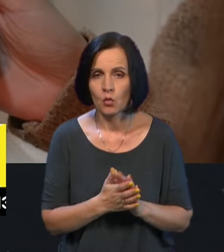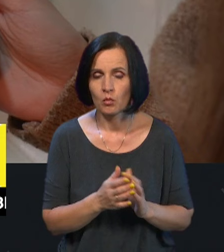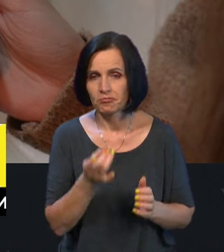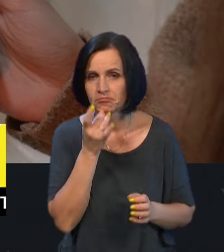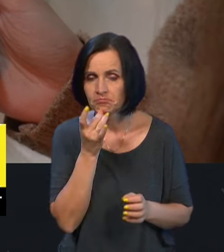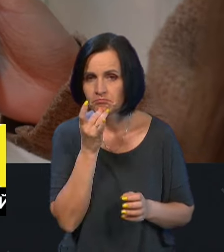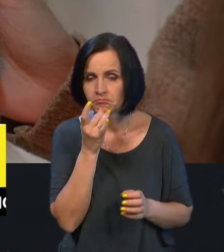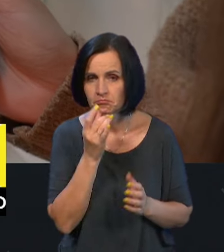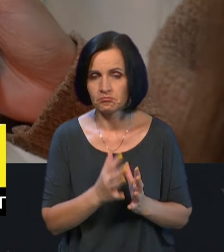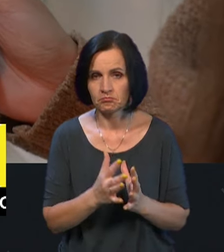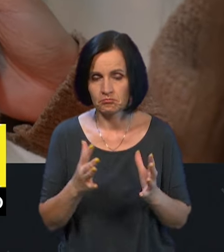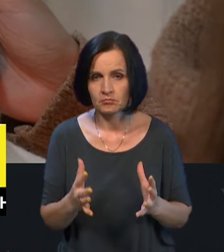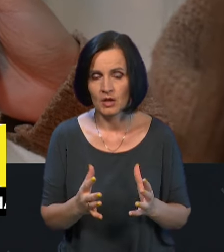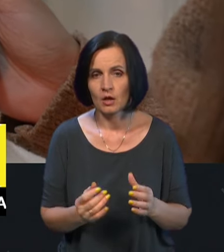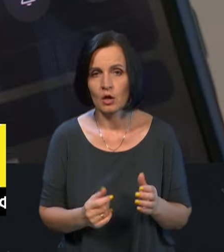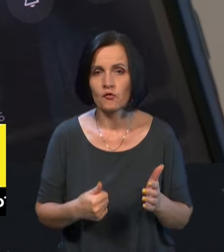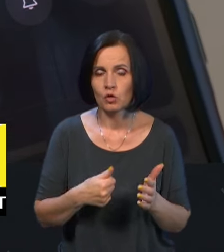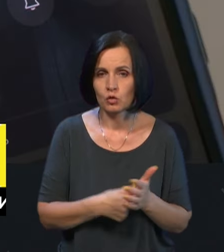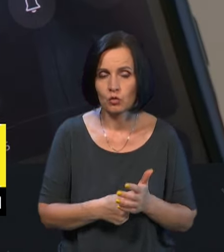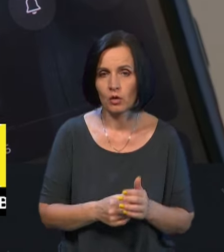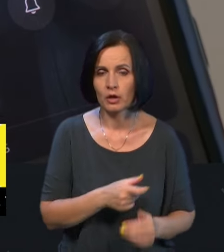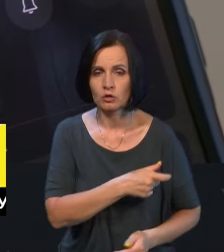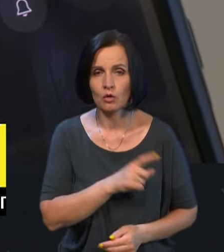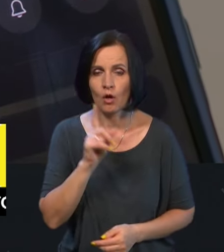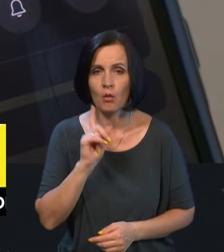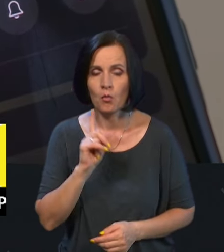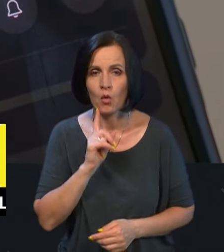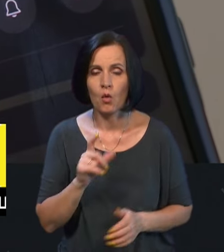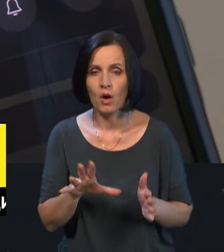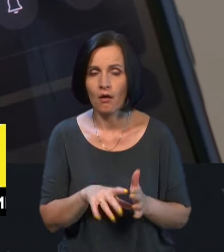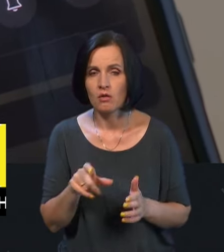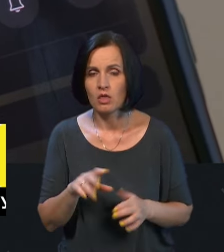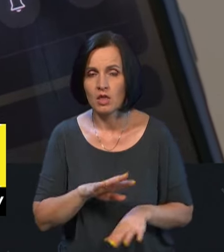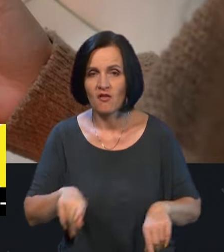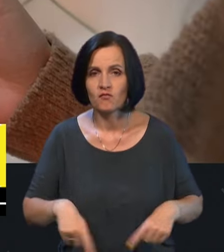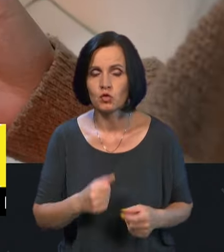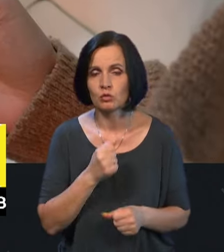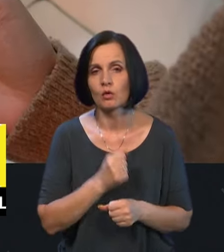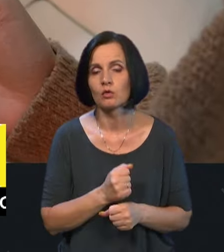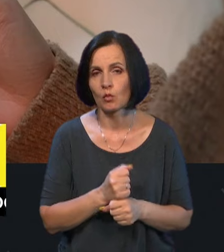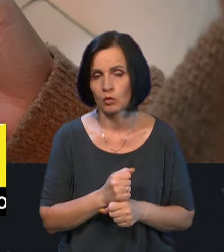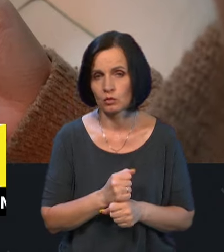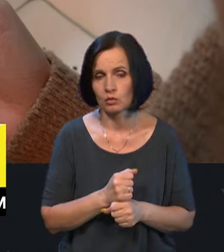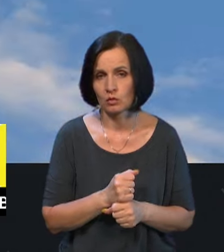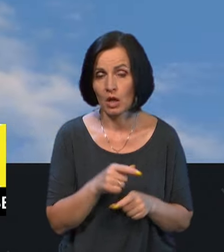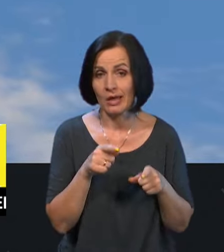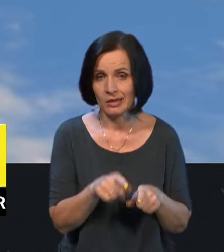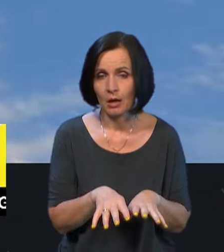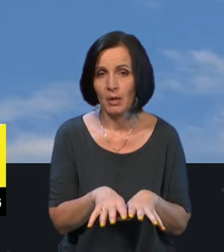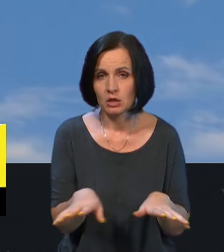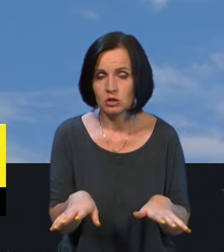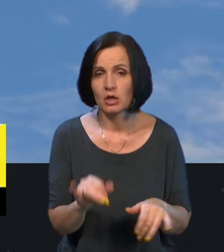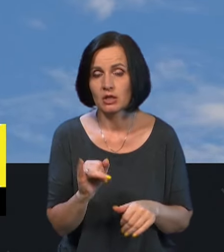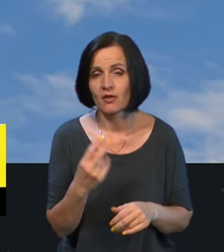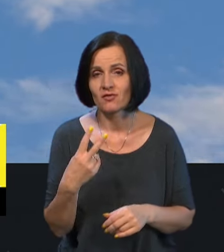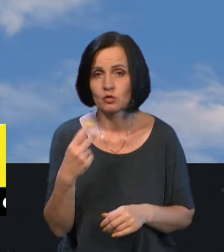запустити його, чергувати, поки енергетики не відновлять роботу їх мережі. І в